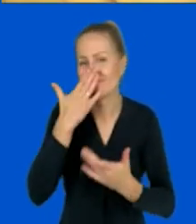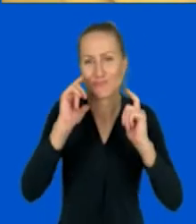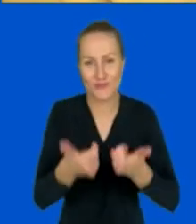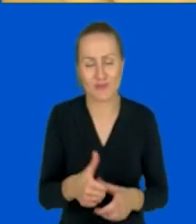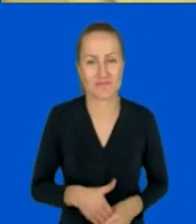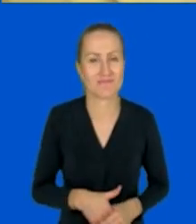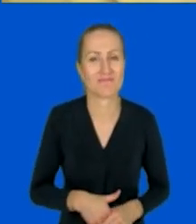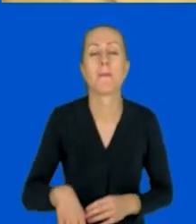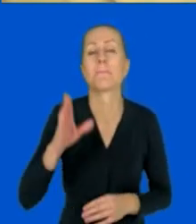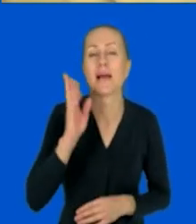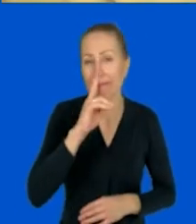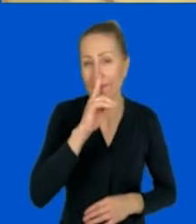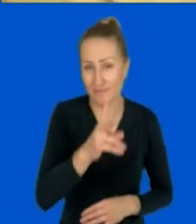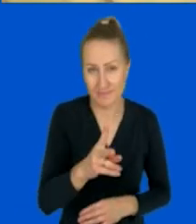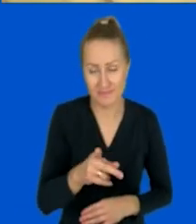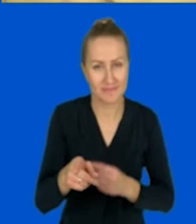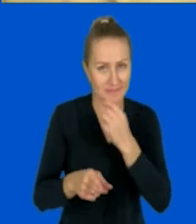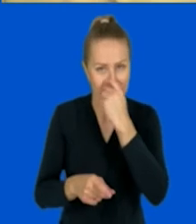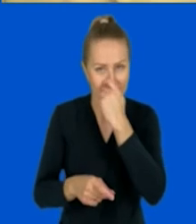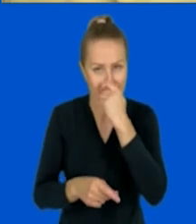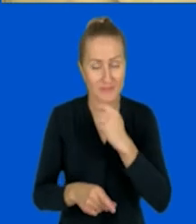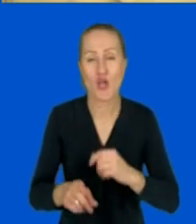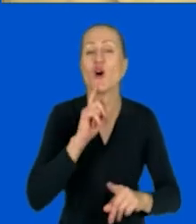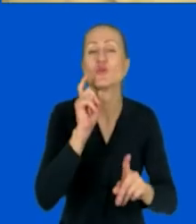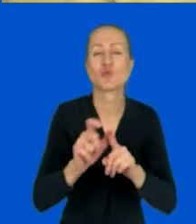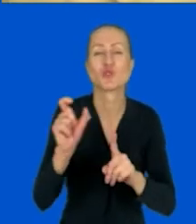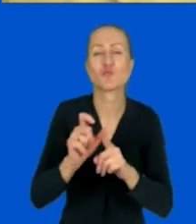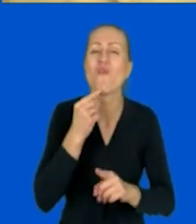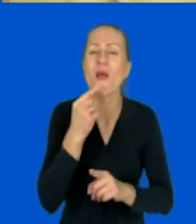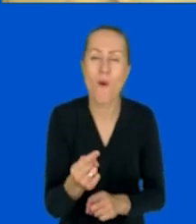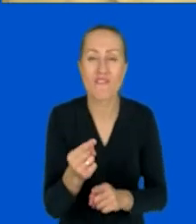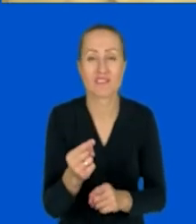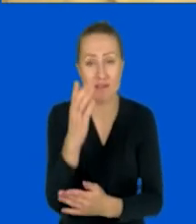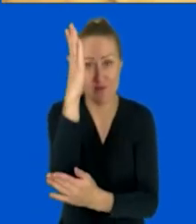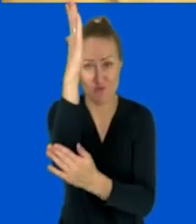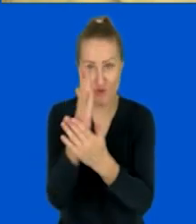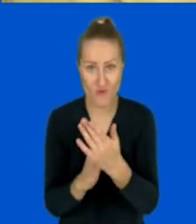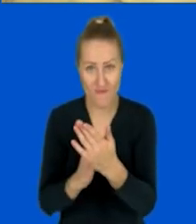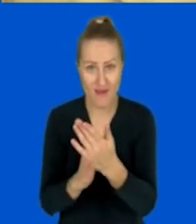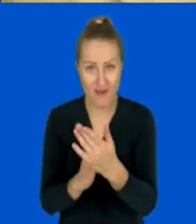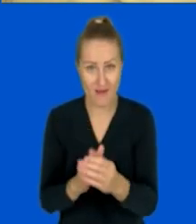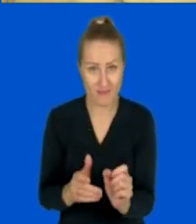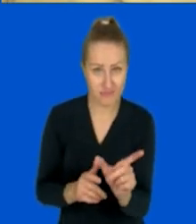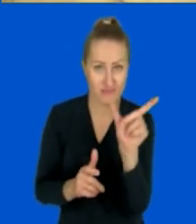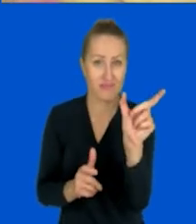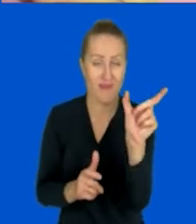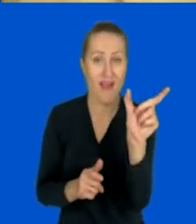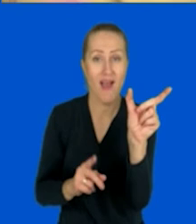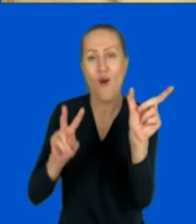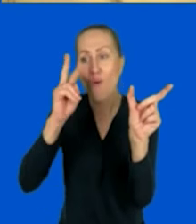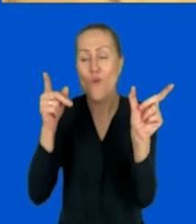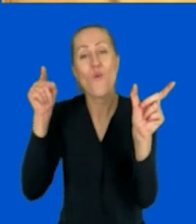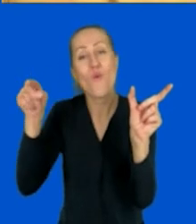pojawiała połowa przysłowia, a druga połowa wyświetli się tylko jednemu uczestnikowi, jednemu